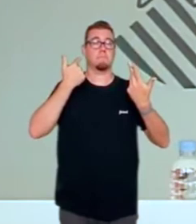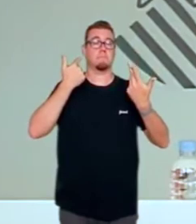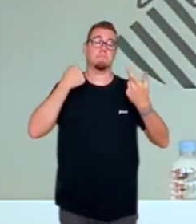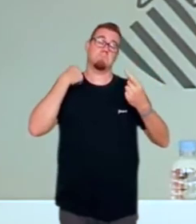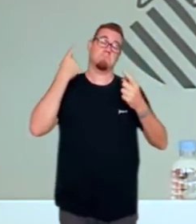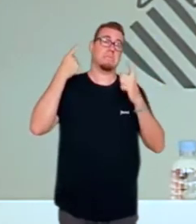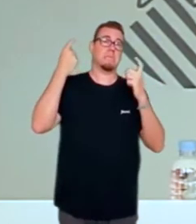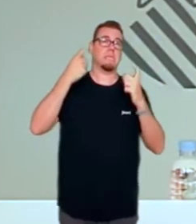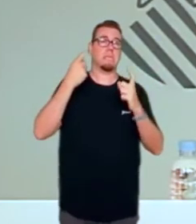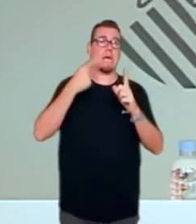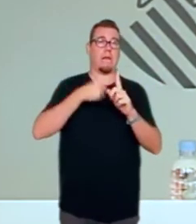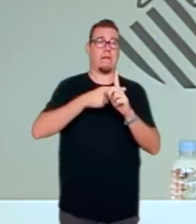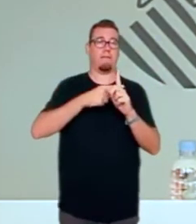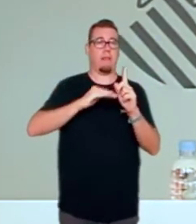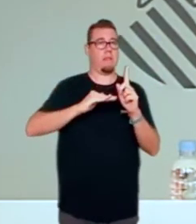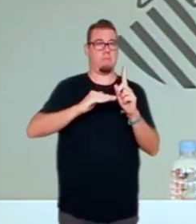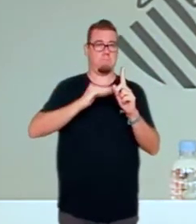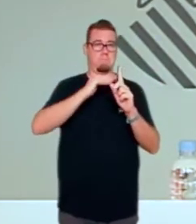nivell mitjà,